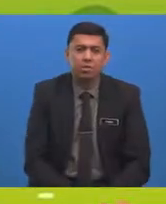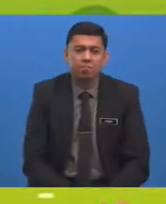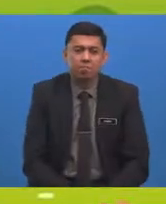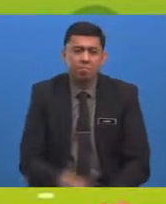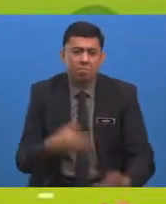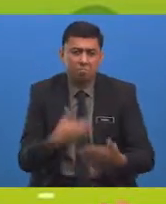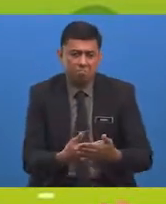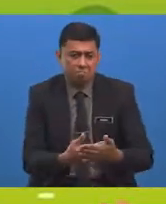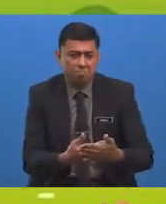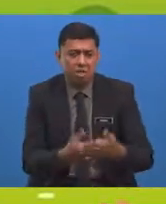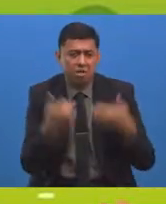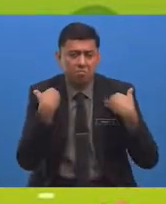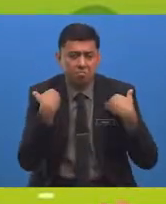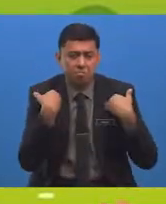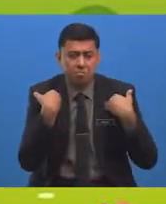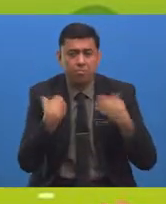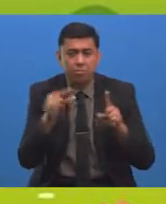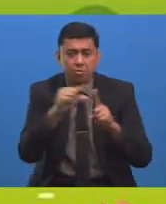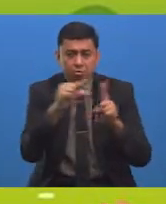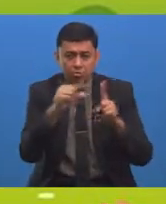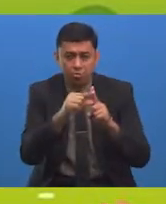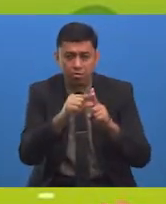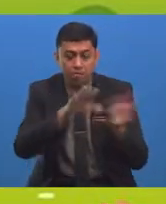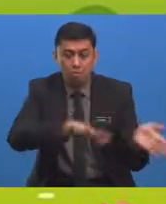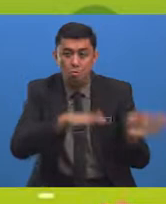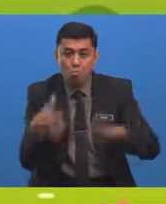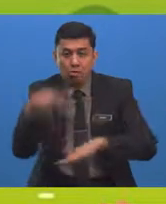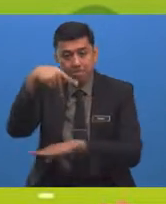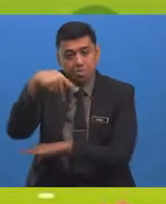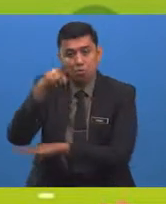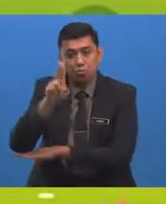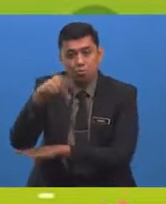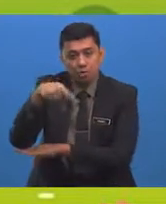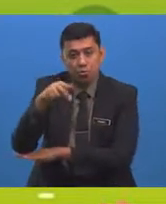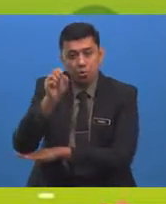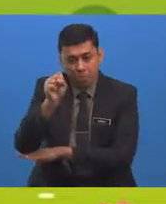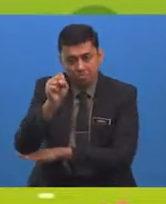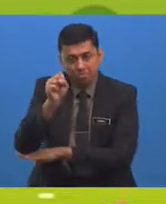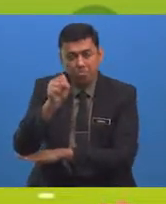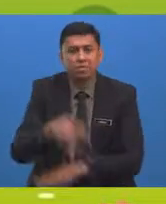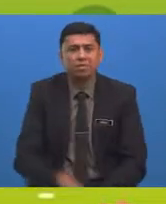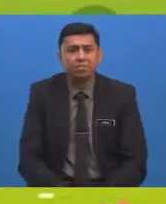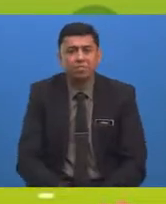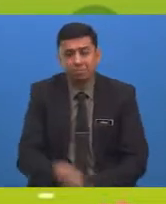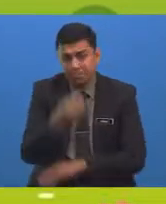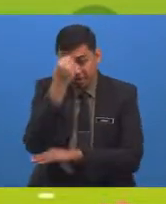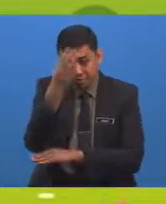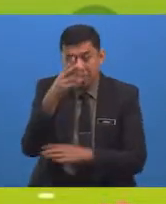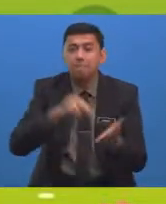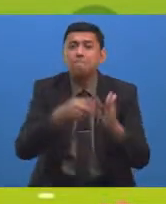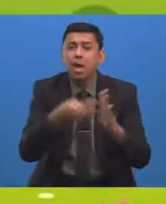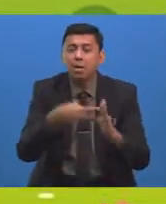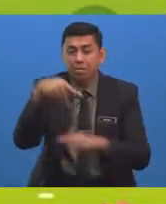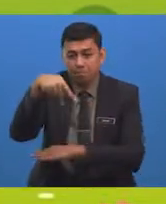menyebutkan perkataan pupus Boleh murid-murid nyatakan apakah